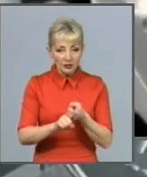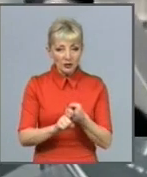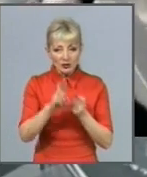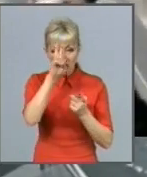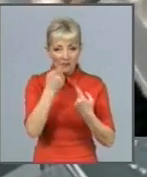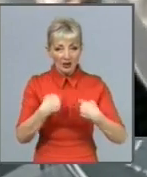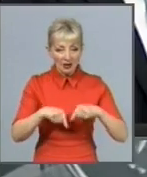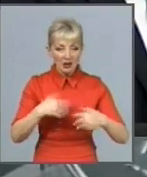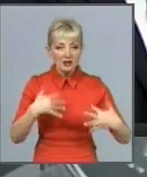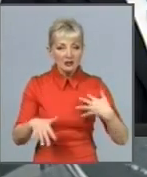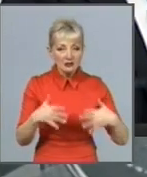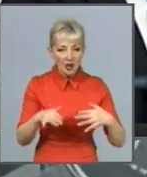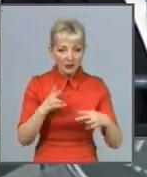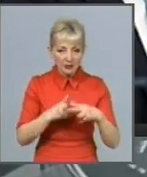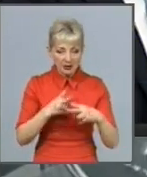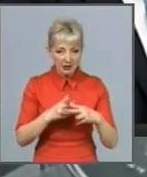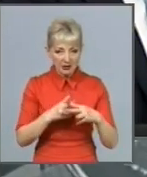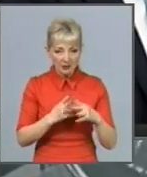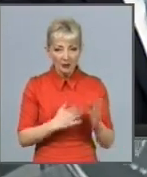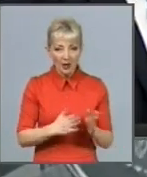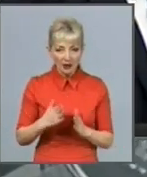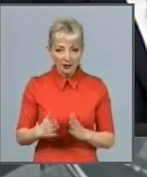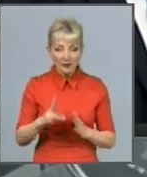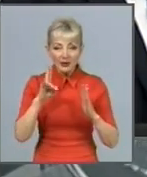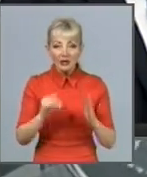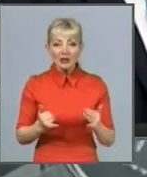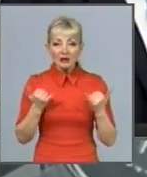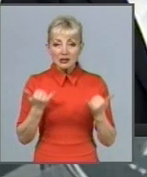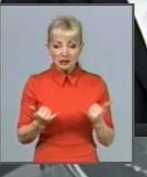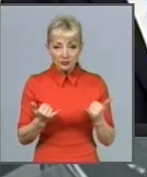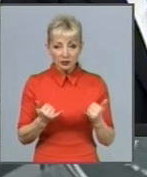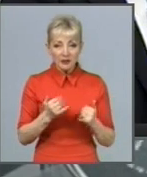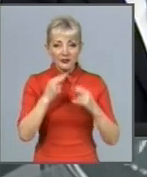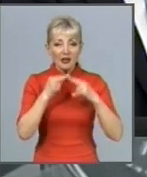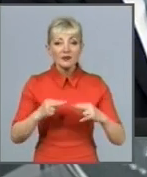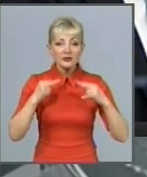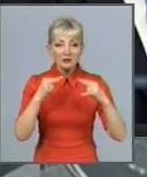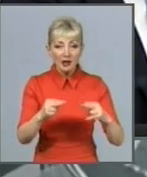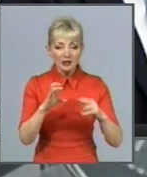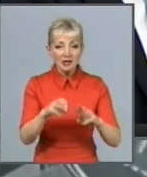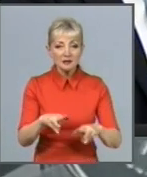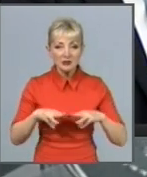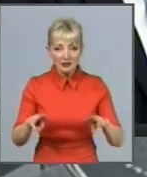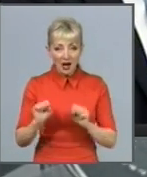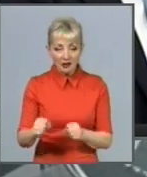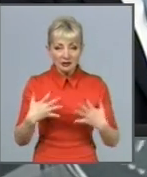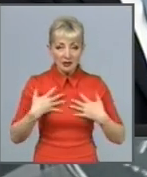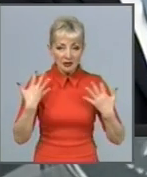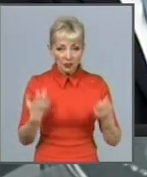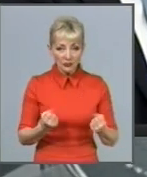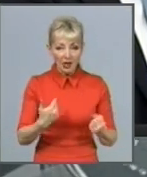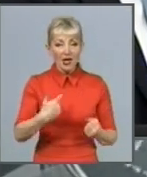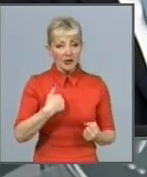медичною системою. На сьогодні, беручи до уваги нашу роботу з Міністерством охорони здоров'я, я би не сказав, що